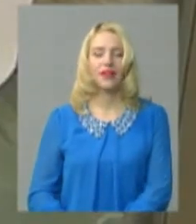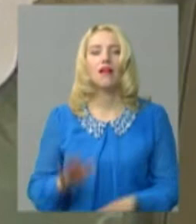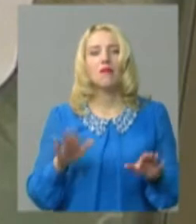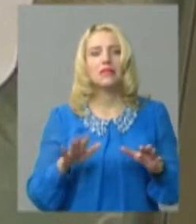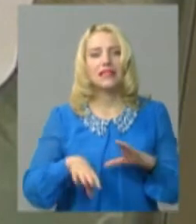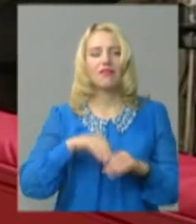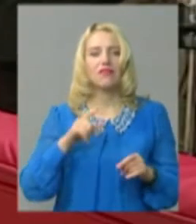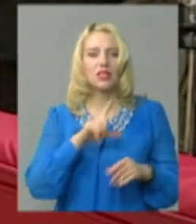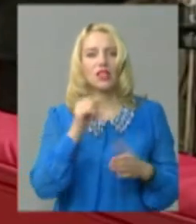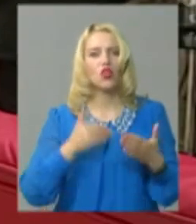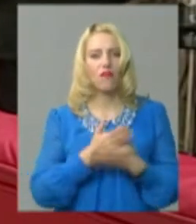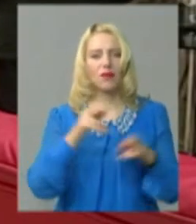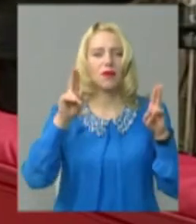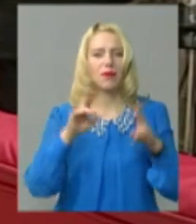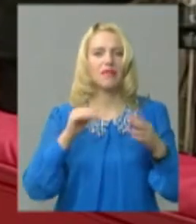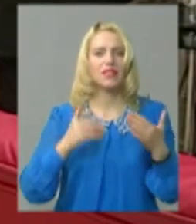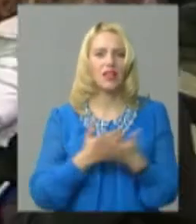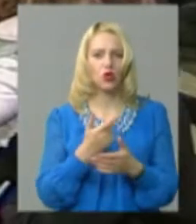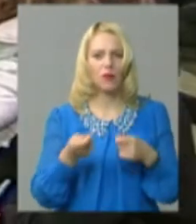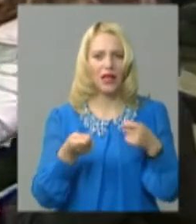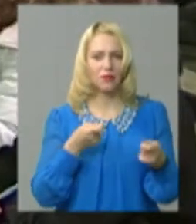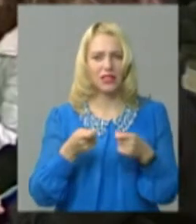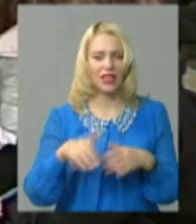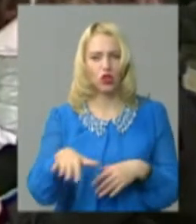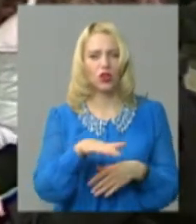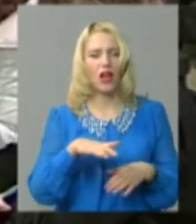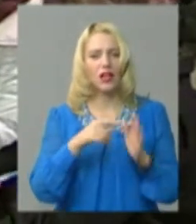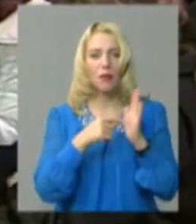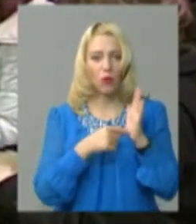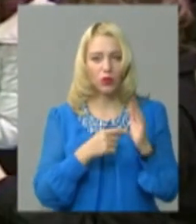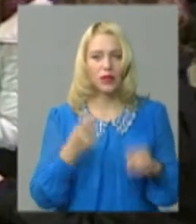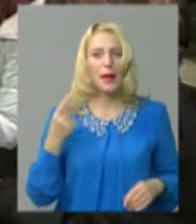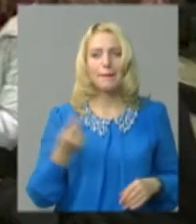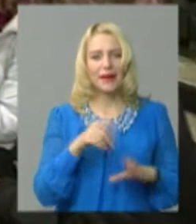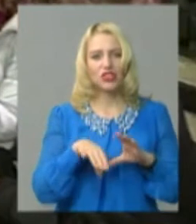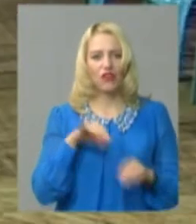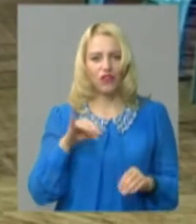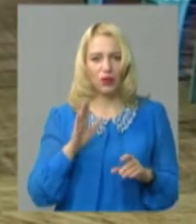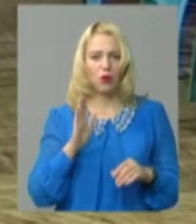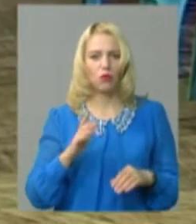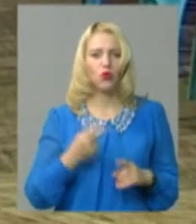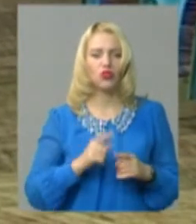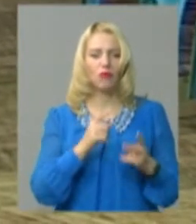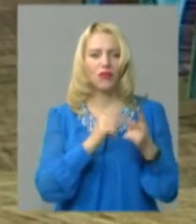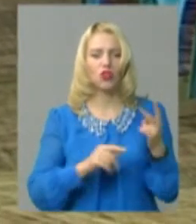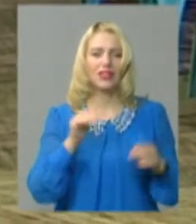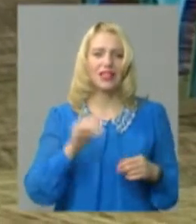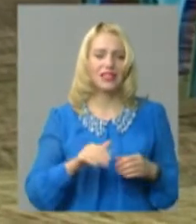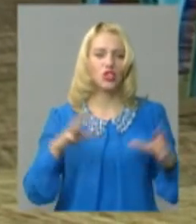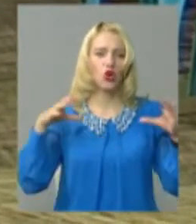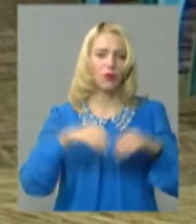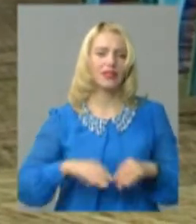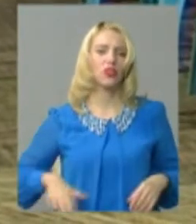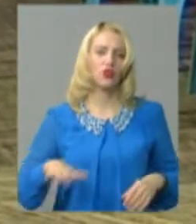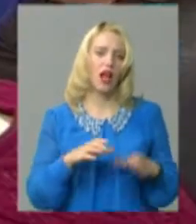Місцеві вибори за новими правилами і за новим адміністративно-територіальним поділом. Перші вибори пройдуть у майже півтора тисячах об